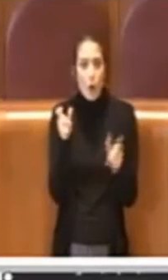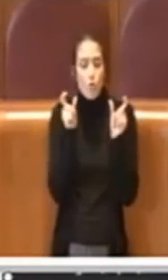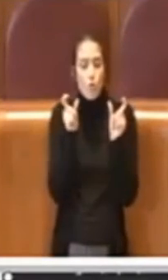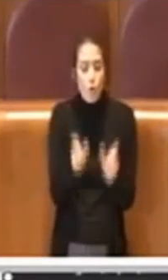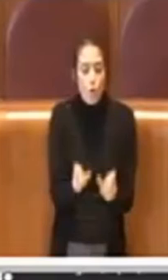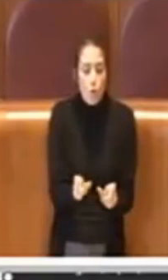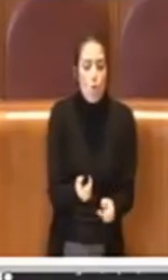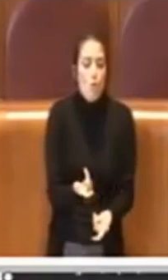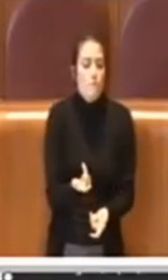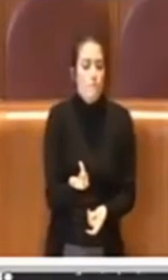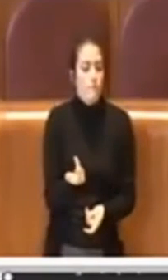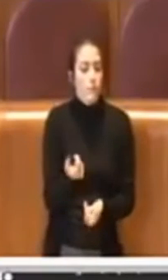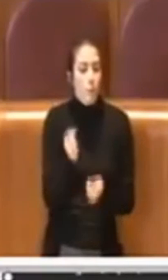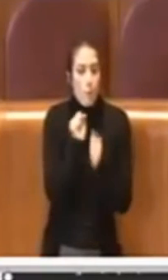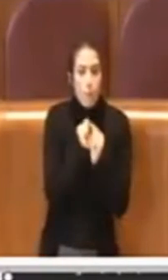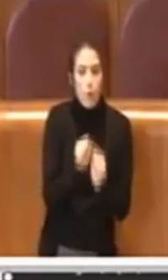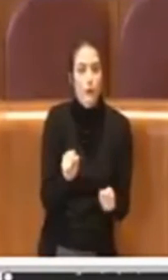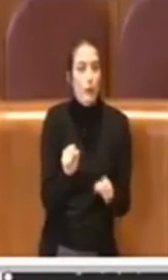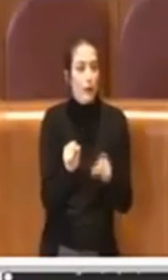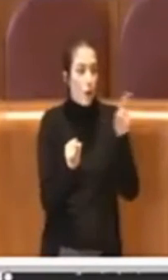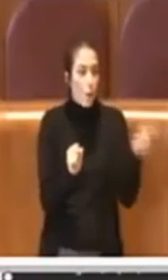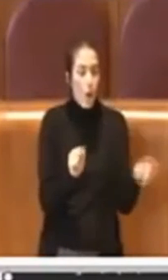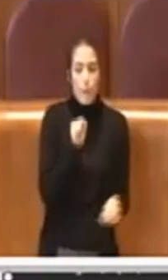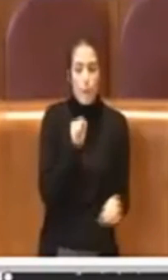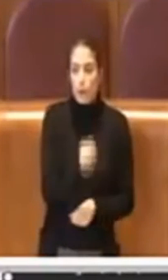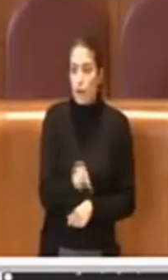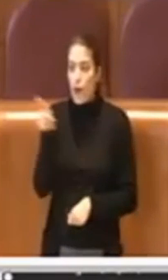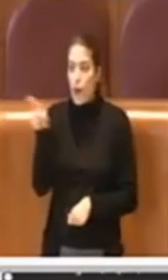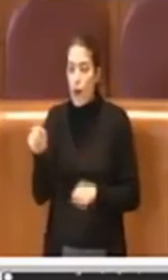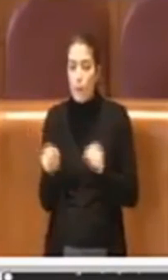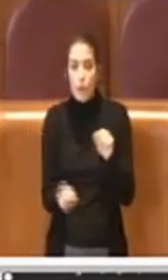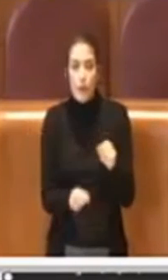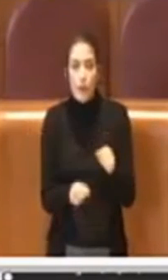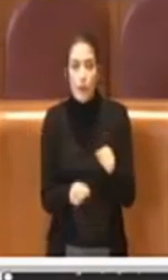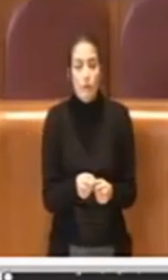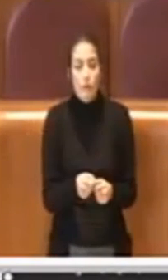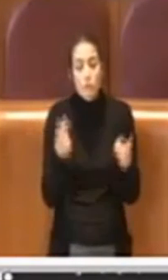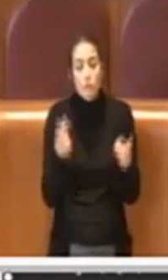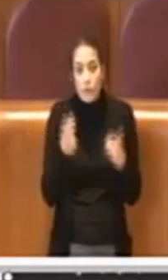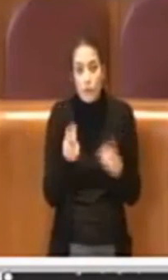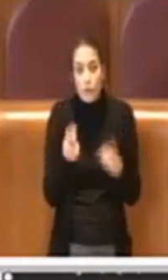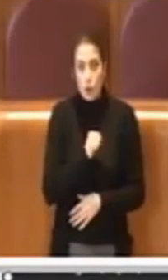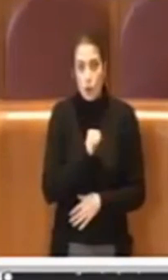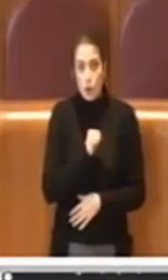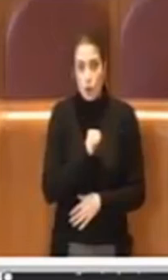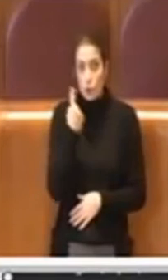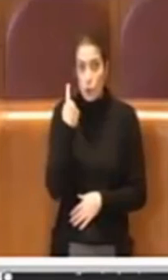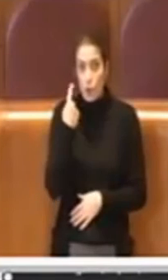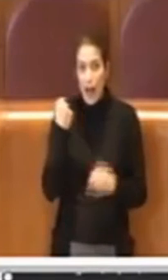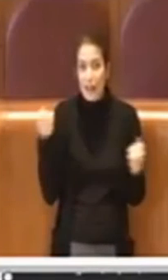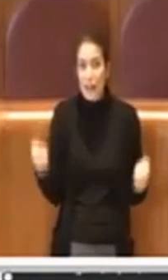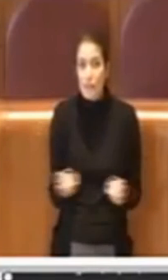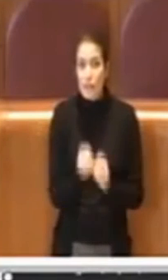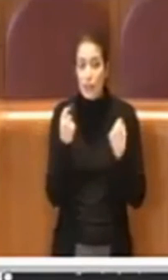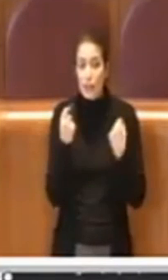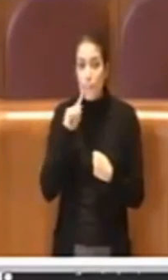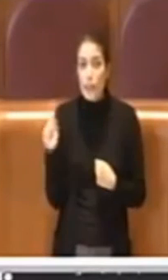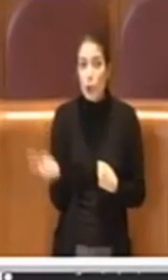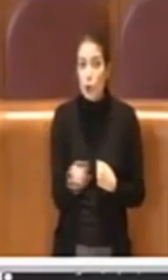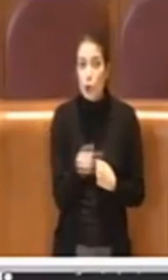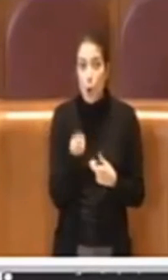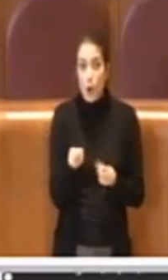non è stato fatto di qua, poteva essere fatto di là, io credo che forse una delle attività migliori che questa